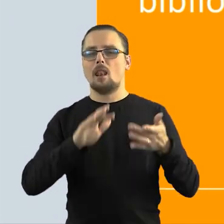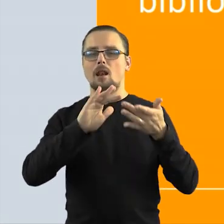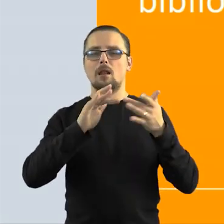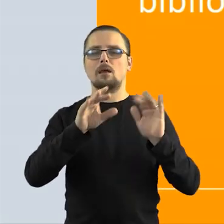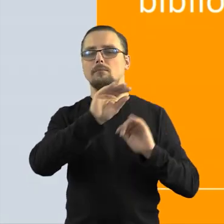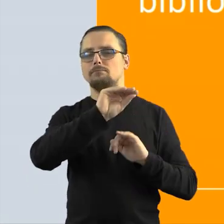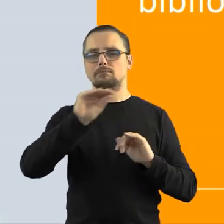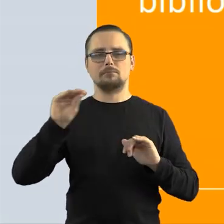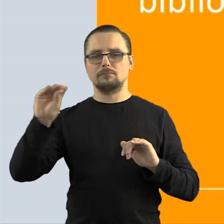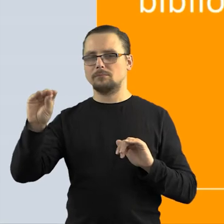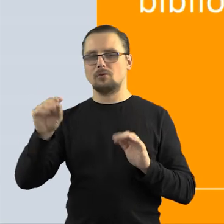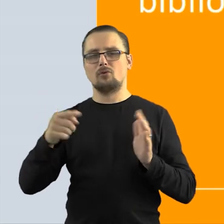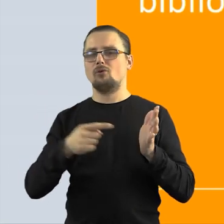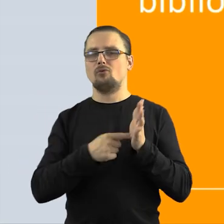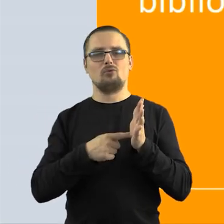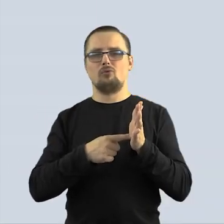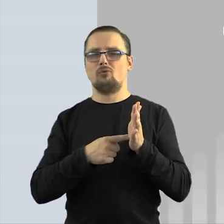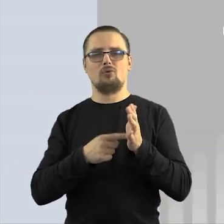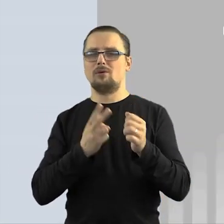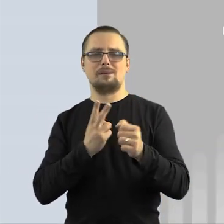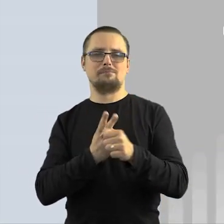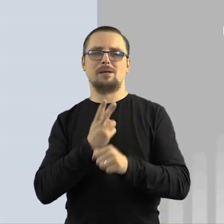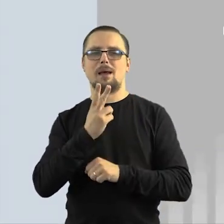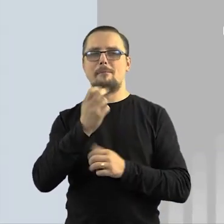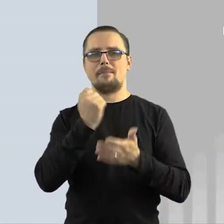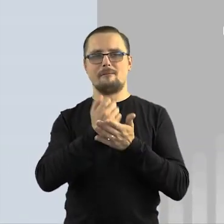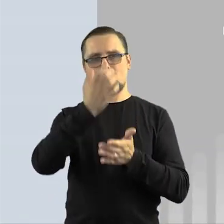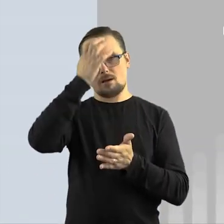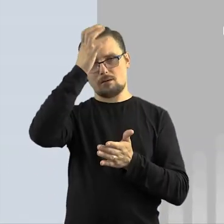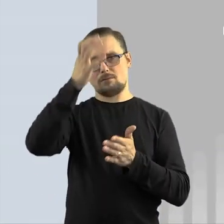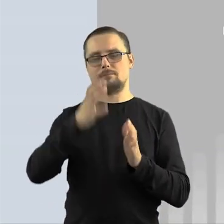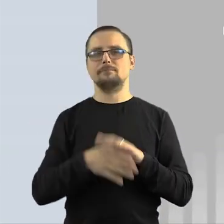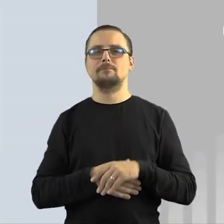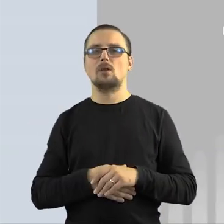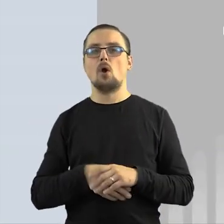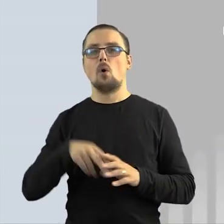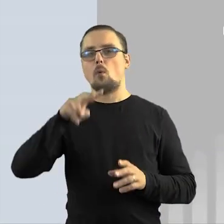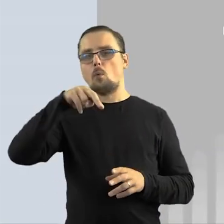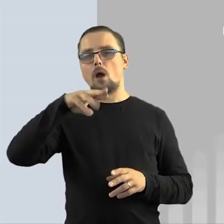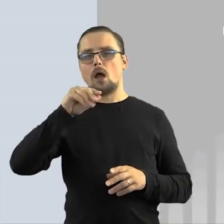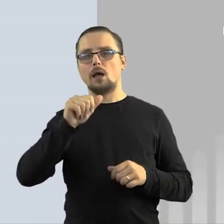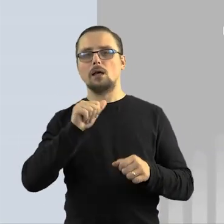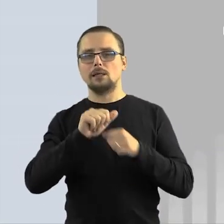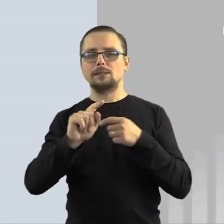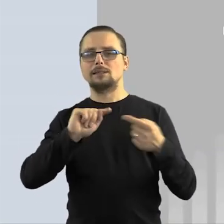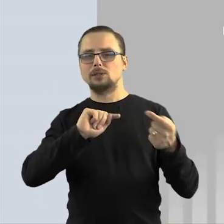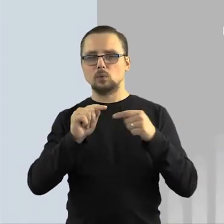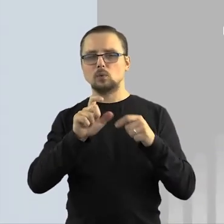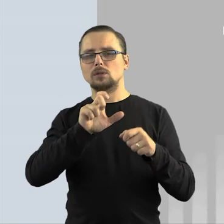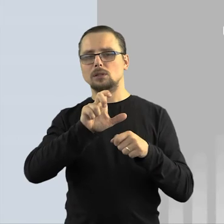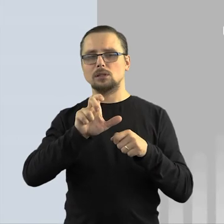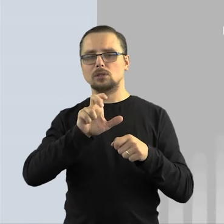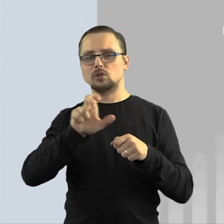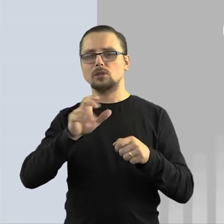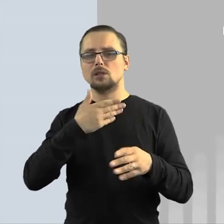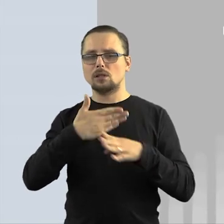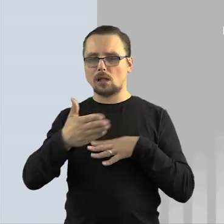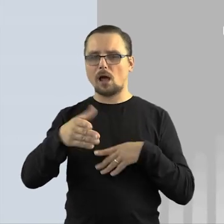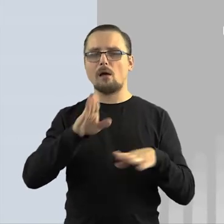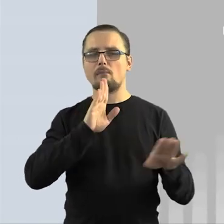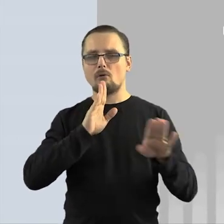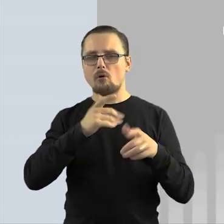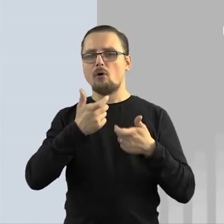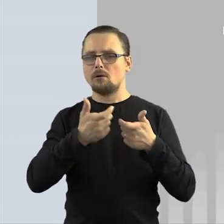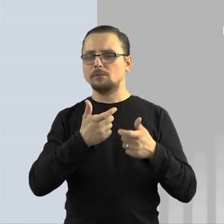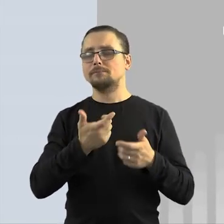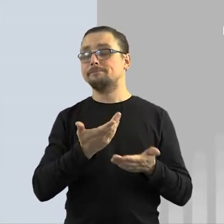bezpieczną opcją jest linkowanie. Gdyż linkowanie nie jest czynnością naruszającą prawa autorskie. Tutaj trwają dyskusje w Unii